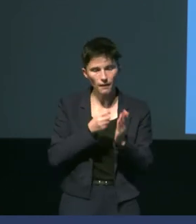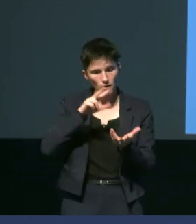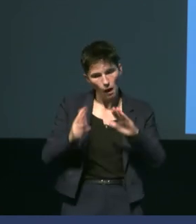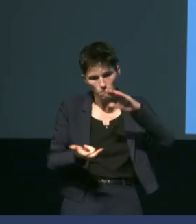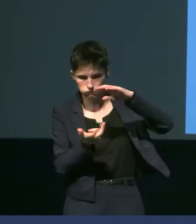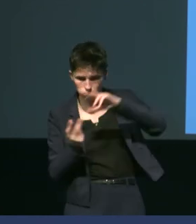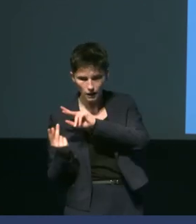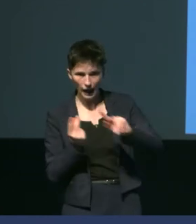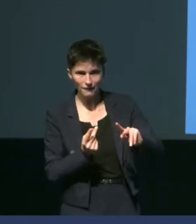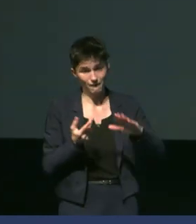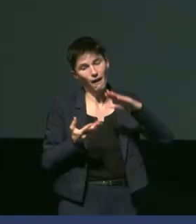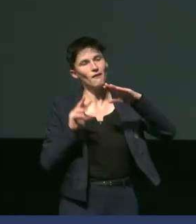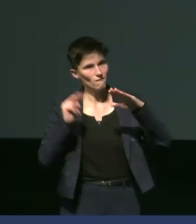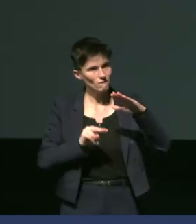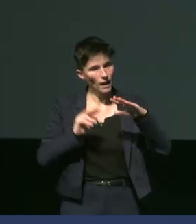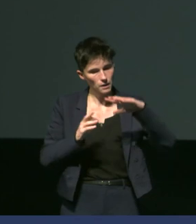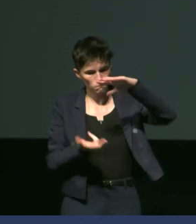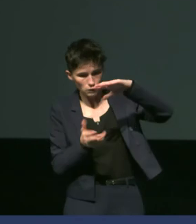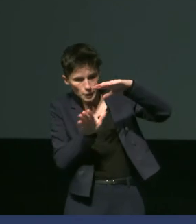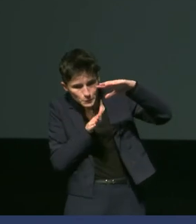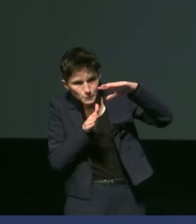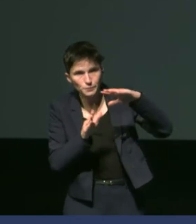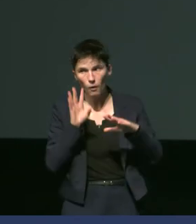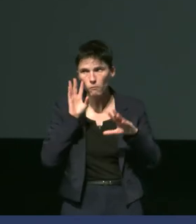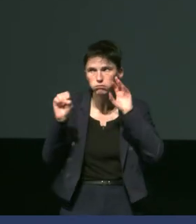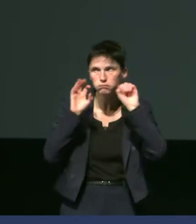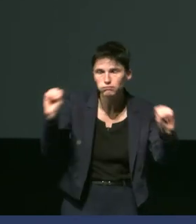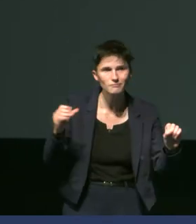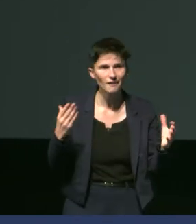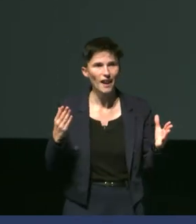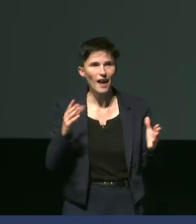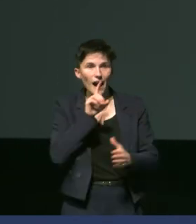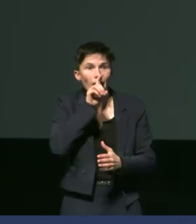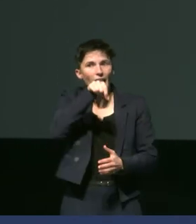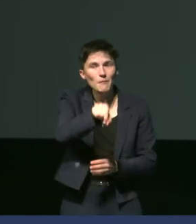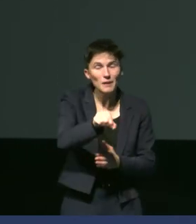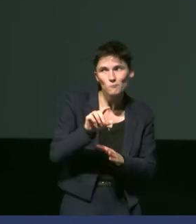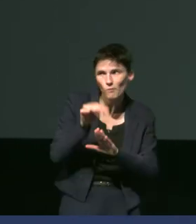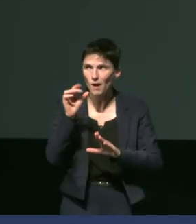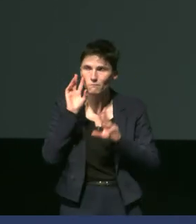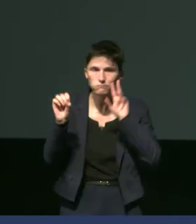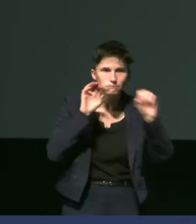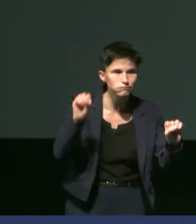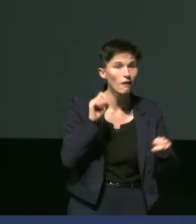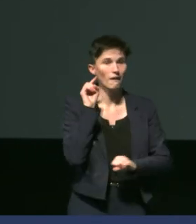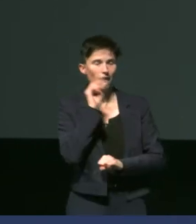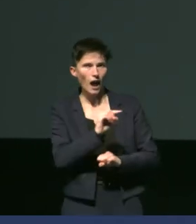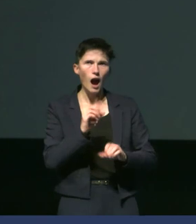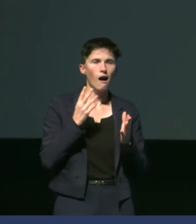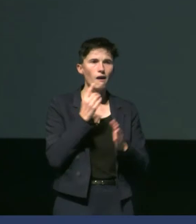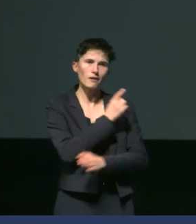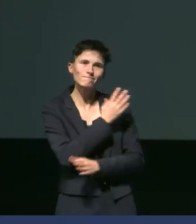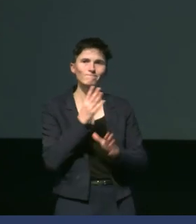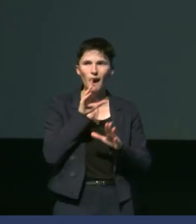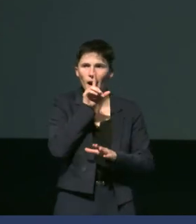on est dans une région subantarctique et donc on a l'occasion de voir nos premiers albatros lors de la traversée ici un albatros un grand albatros